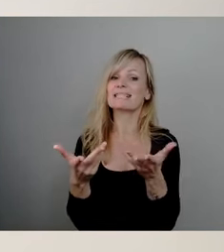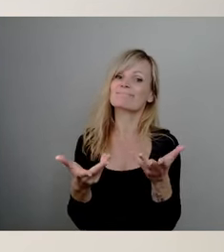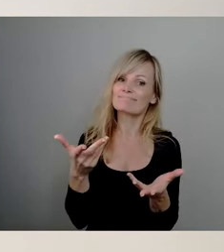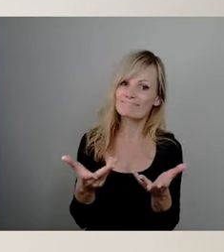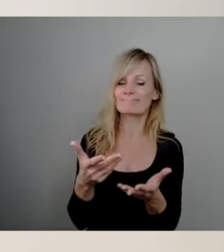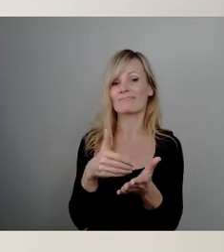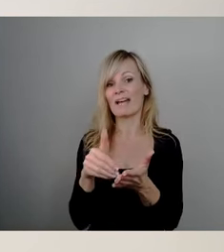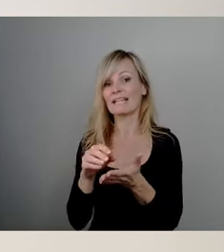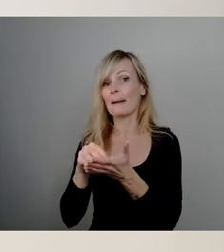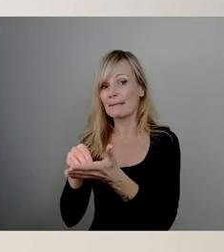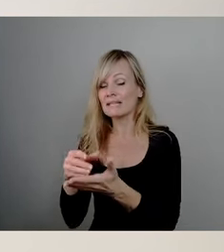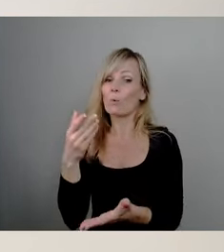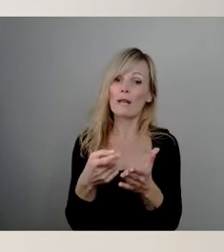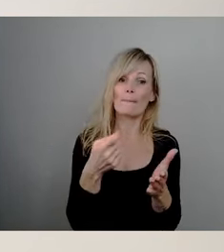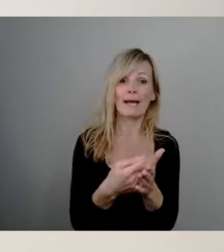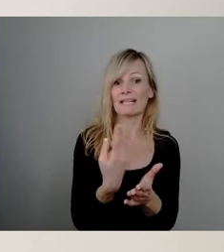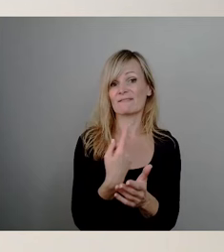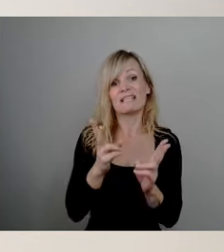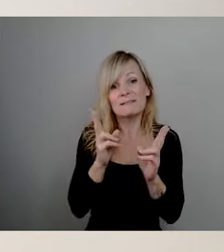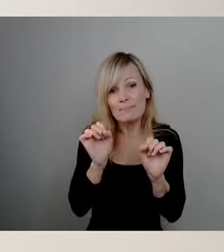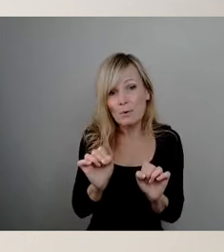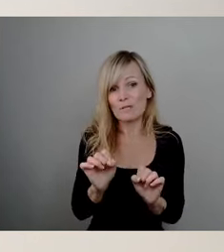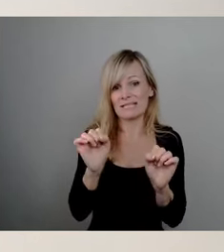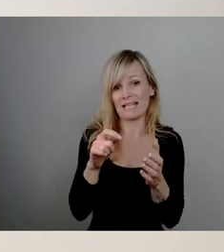oder zu welchem Preis wir es erwerben könnten.